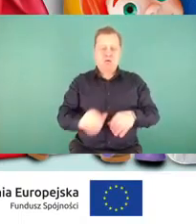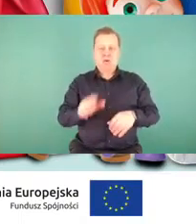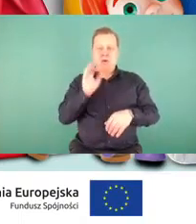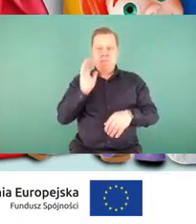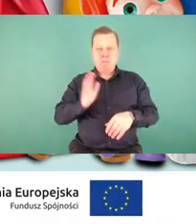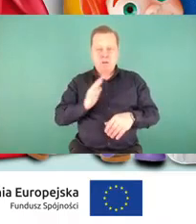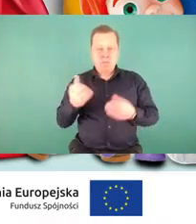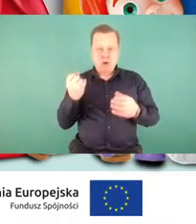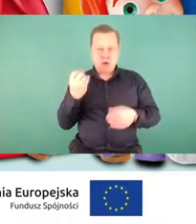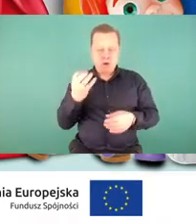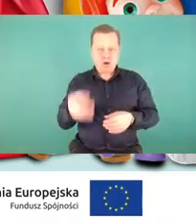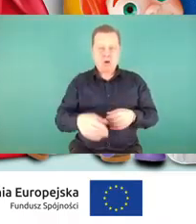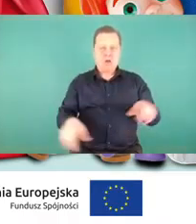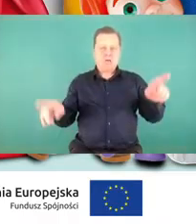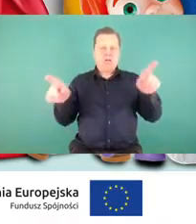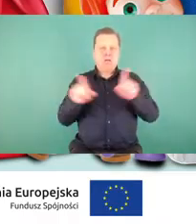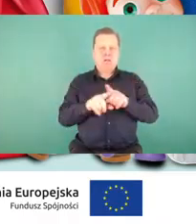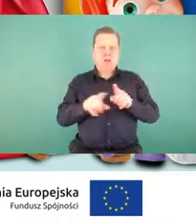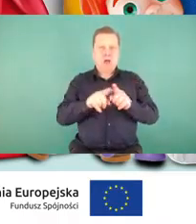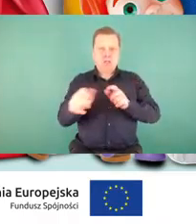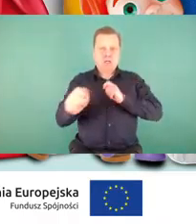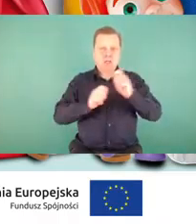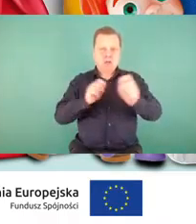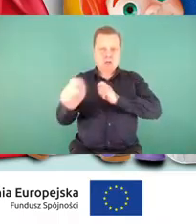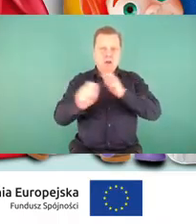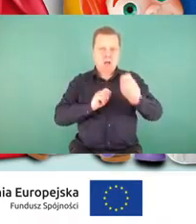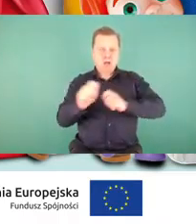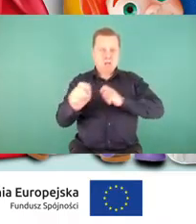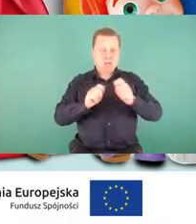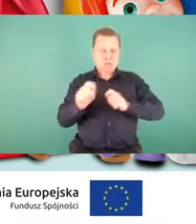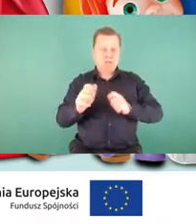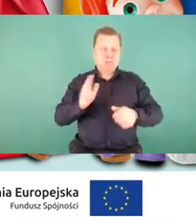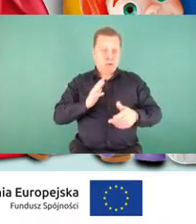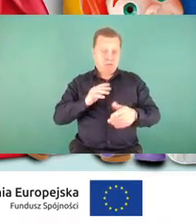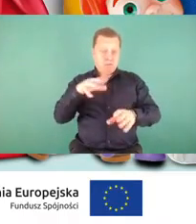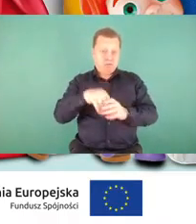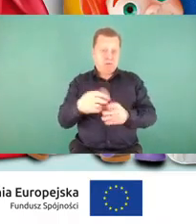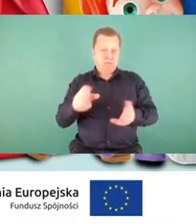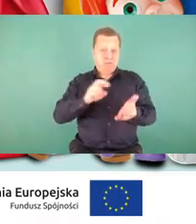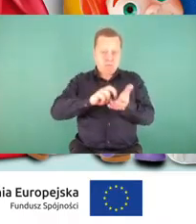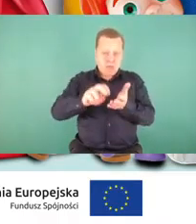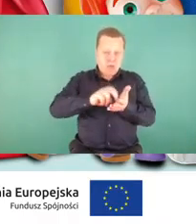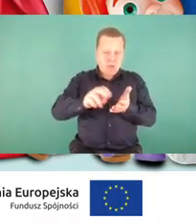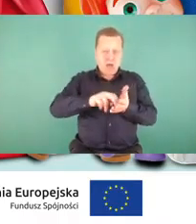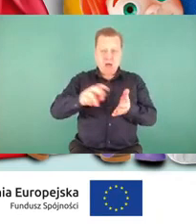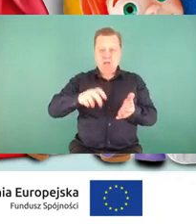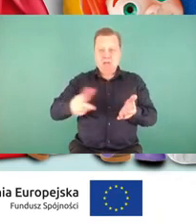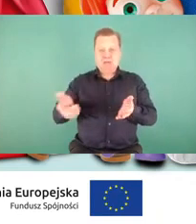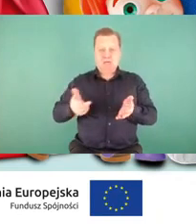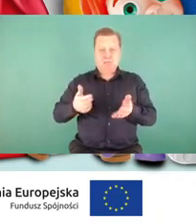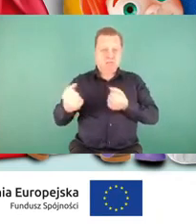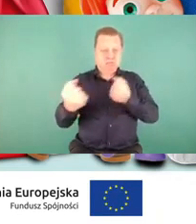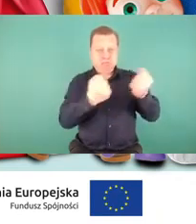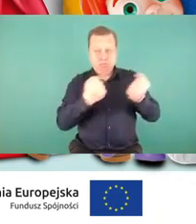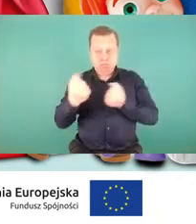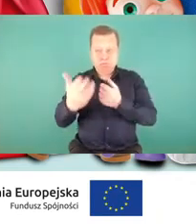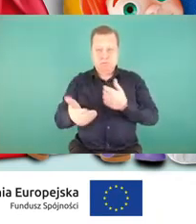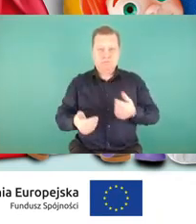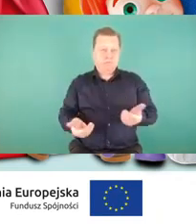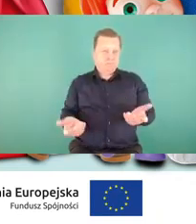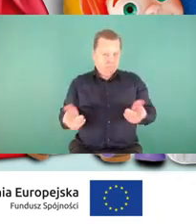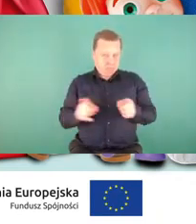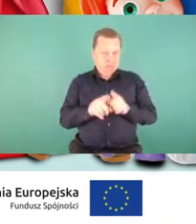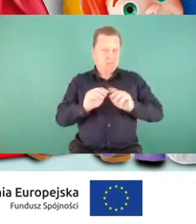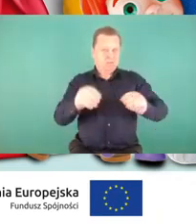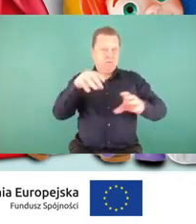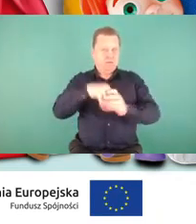czym jest bezpieczeństwo ruchu drogowym. Jak bezpiecznie poruszać się jako pieszy, jako uczestnik ruchu drogowego, kiedyś przyszły kierowca lub